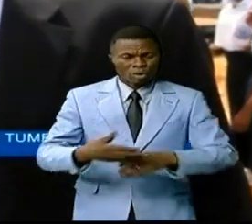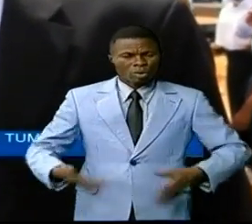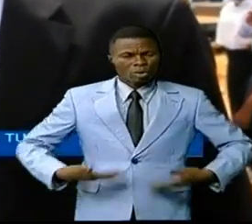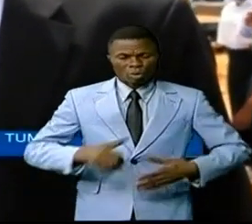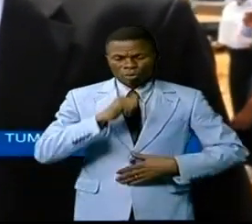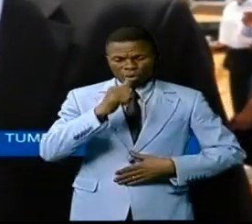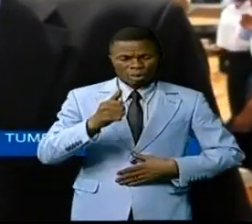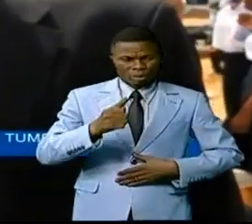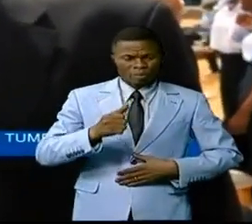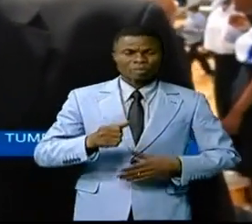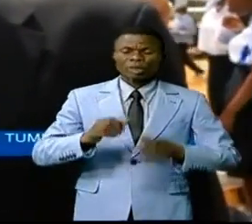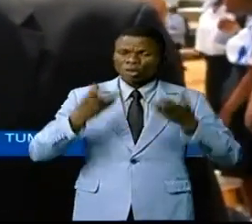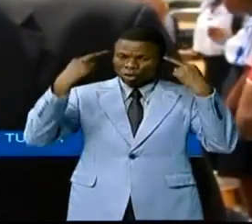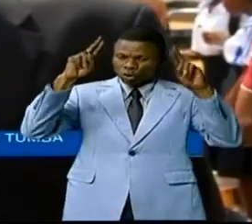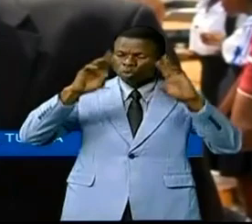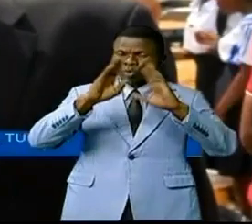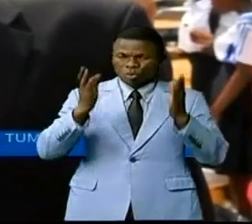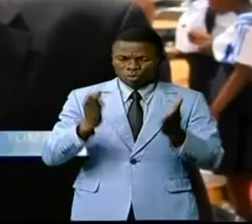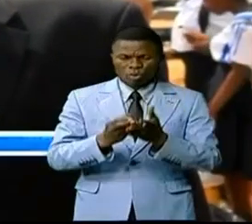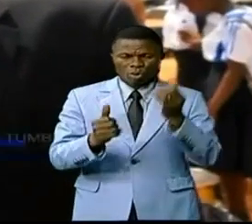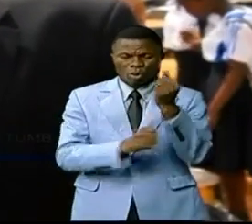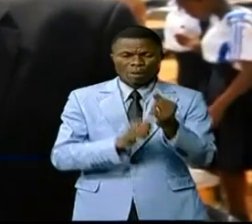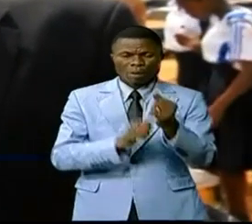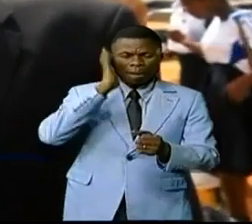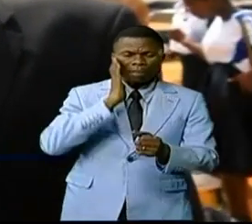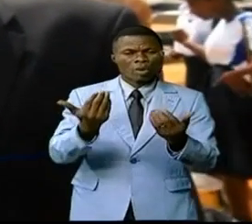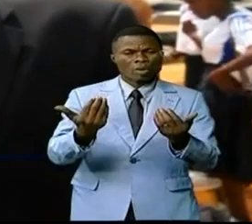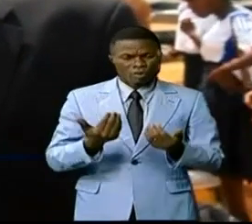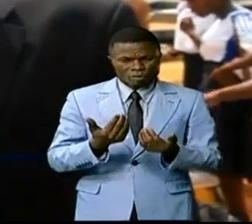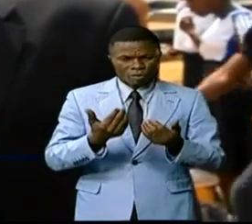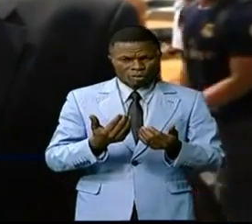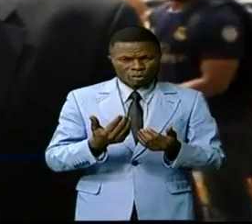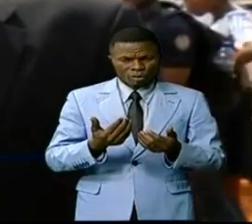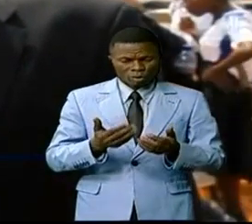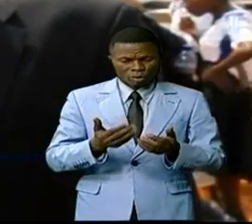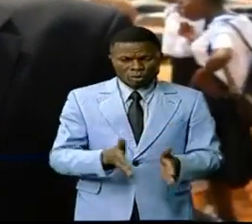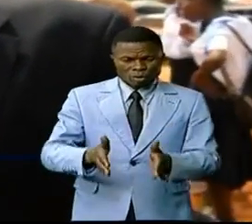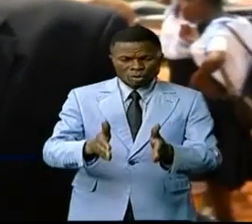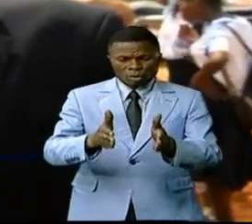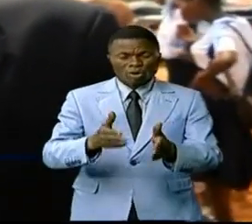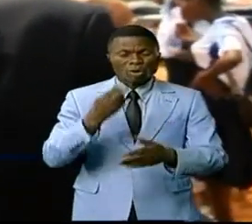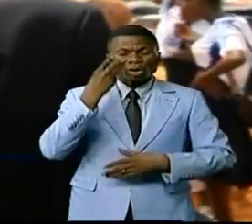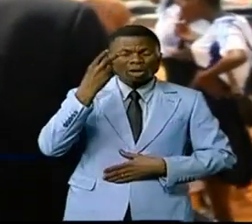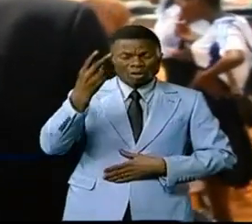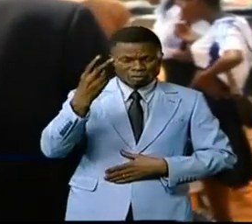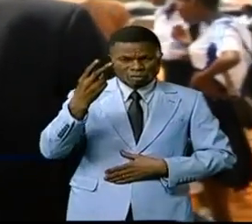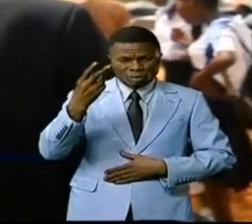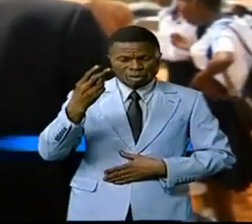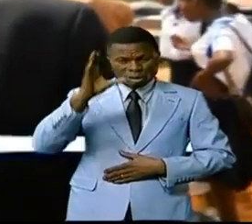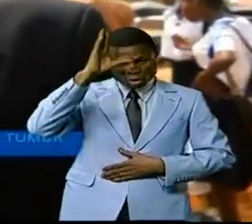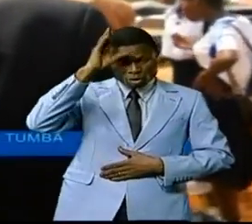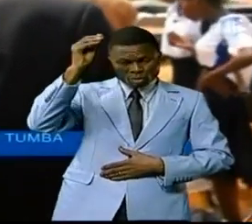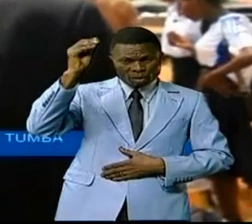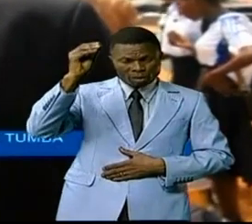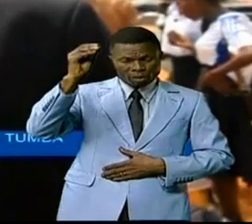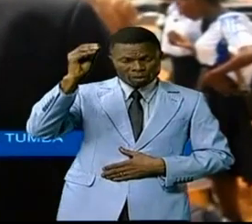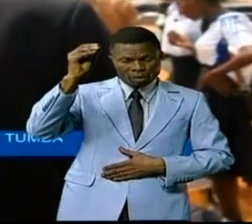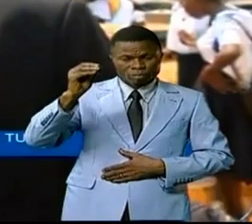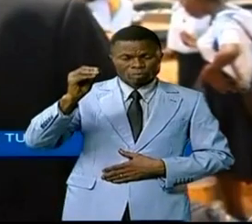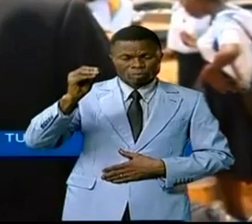On le pourra, avec toutes les bonnes volontés, canaliser derrière la vision de l'homme, l'homme